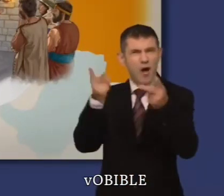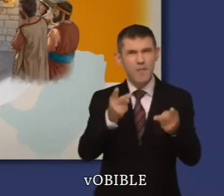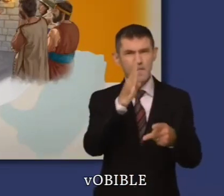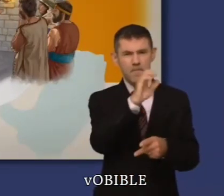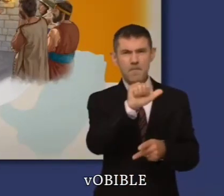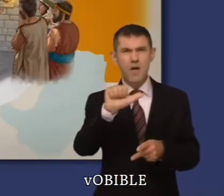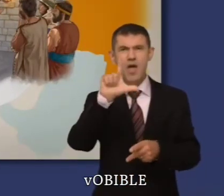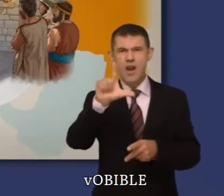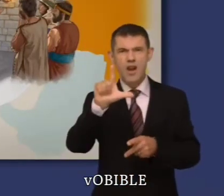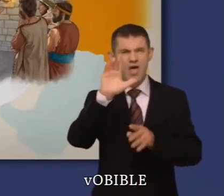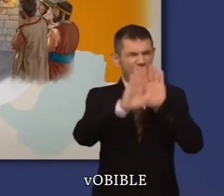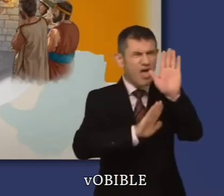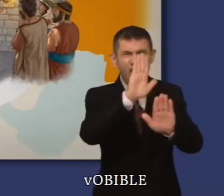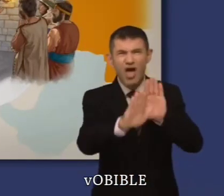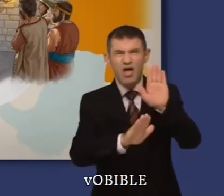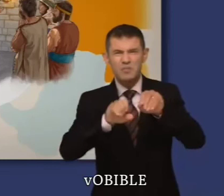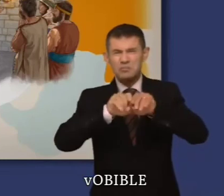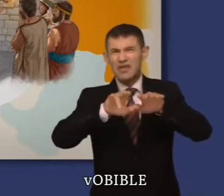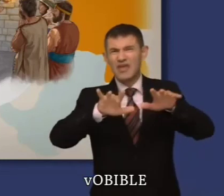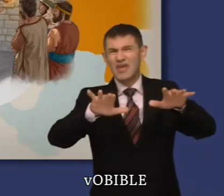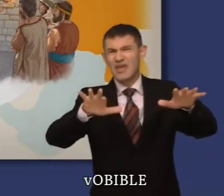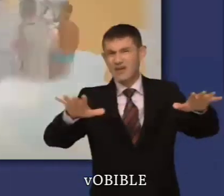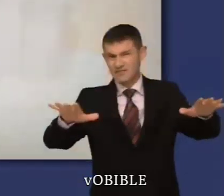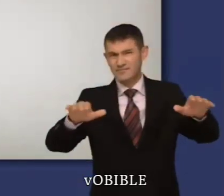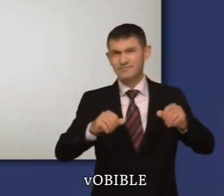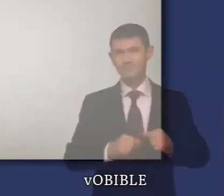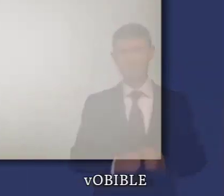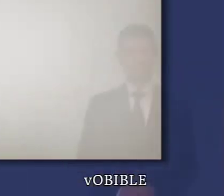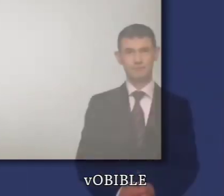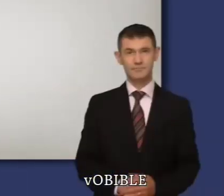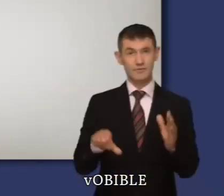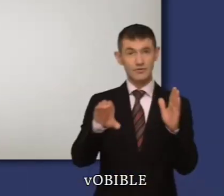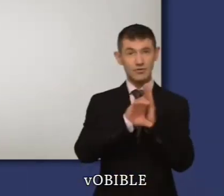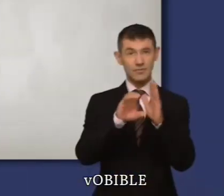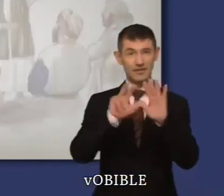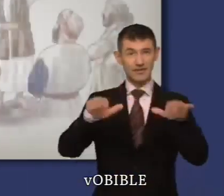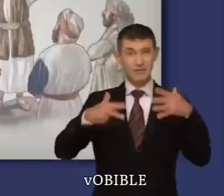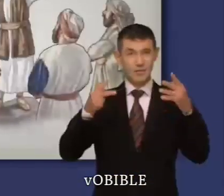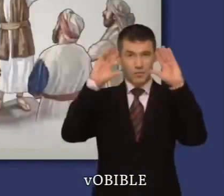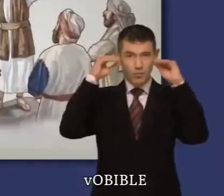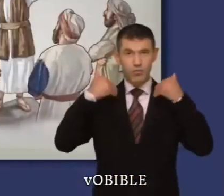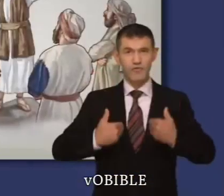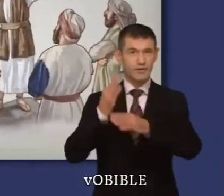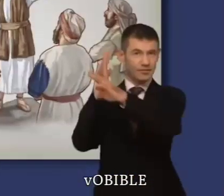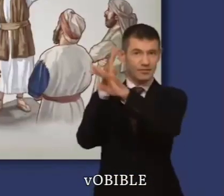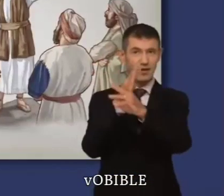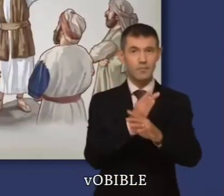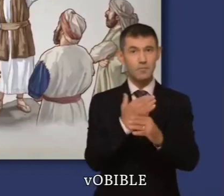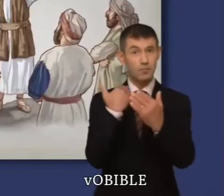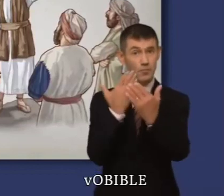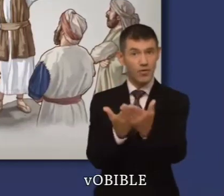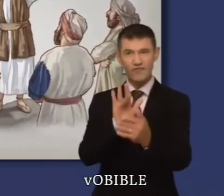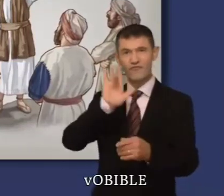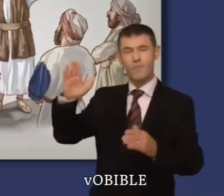Elle et son mari introduisent le culte de Baal dans le royaume. Au chapitre 18, le prophète Élie propose une